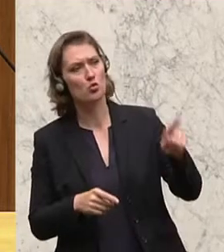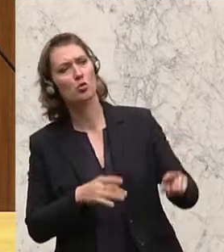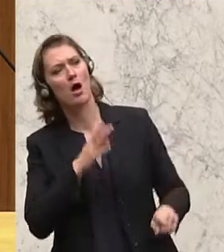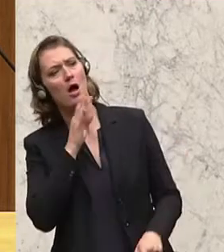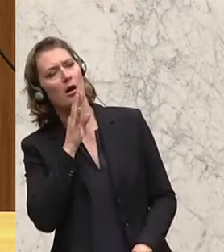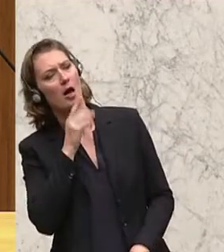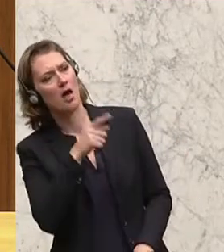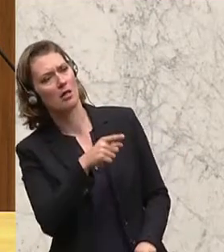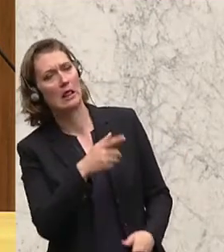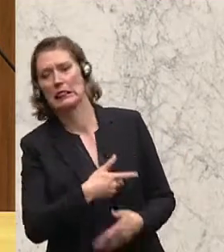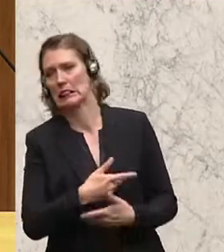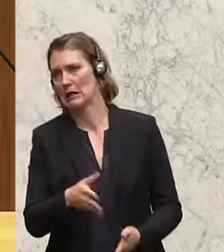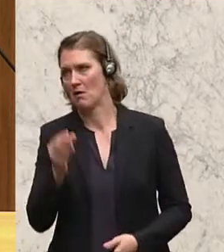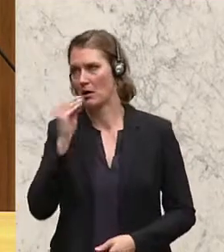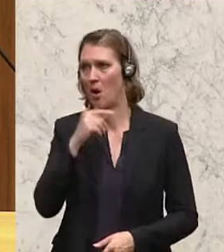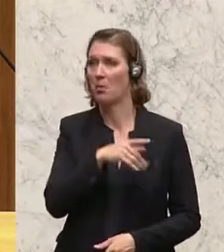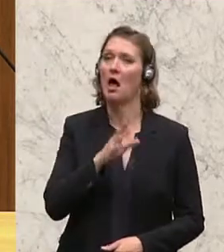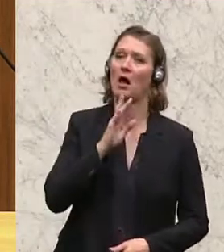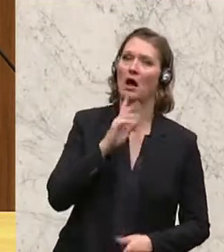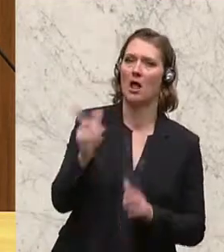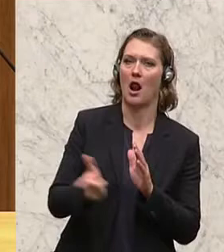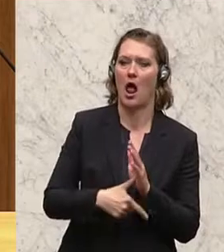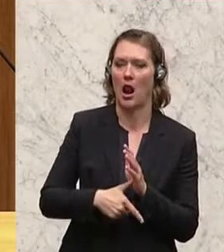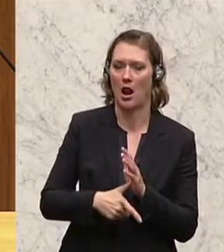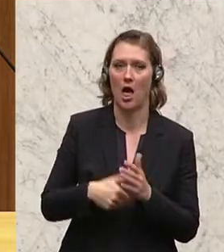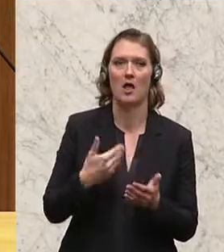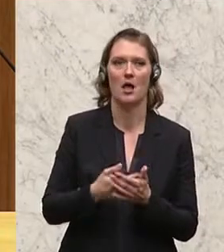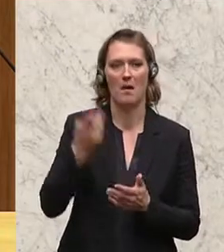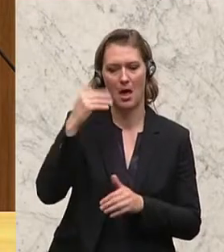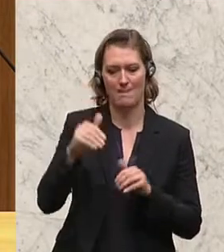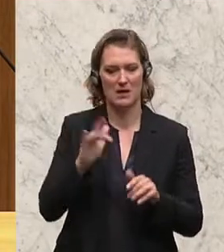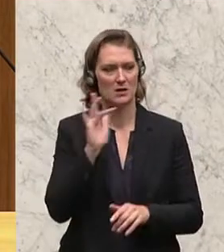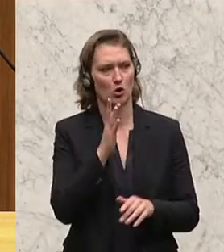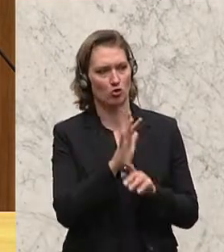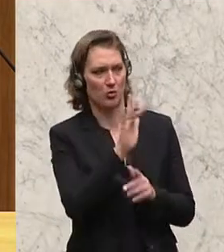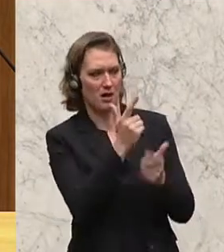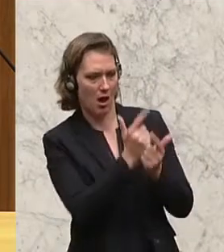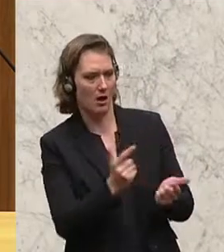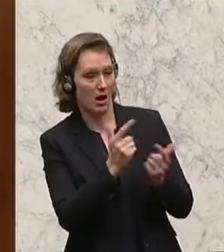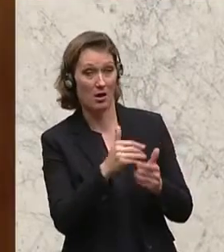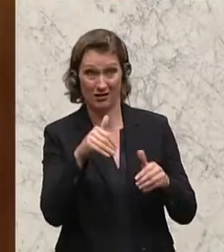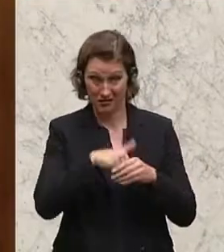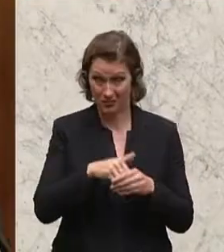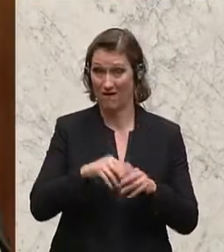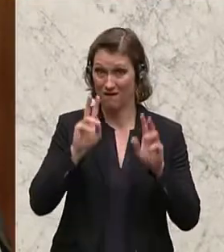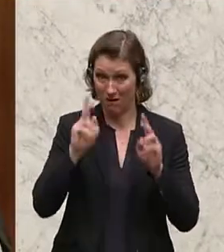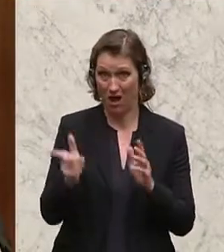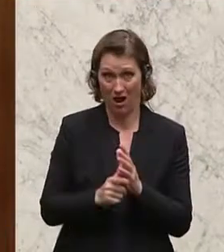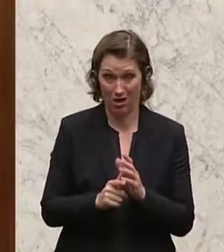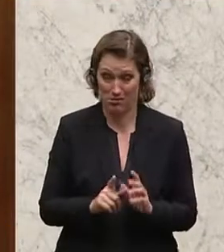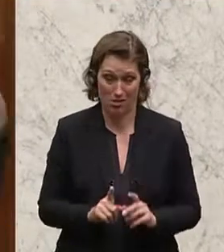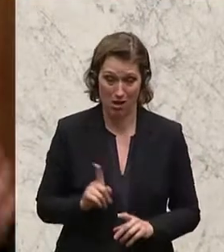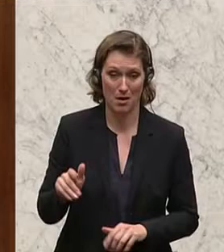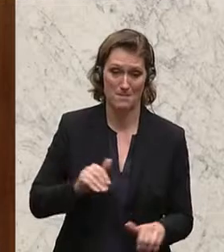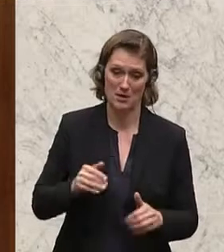Sie da sagen, glaubt niemand. Sie stellen sich her und sagen leere Worte. Der Herr Minister hat Ihnen ja eh gerade erklärt. Es sind keine leeren Worte. Es